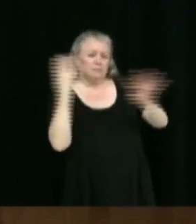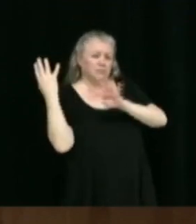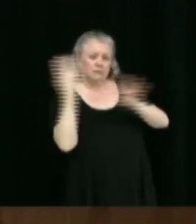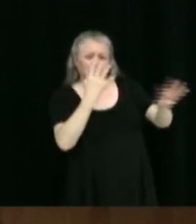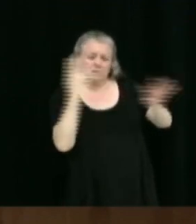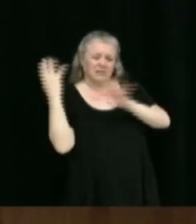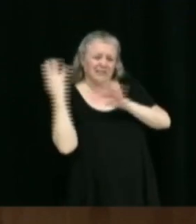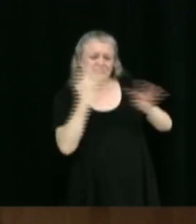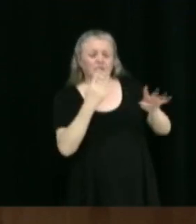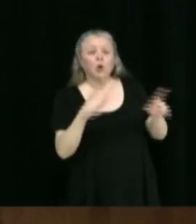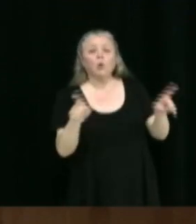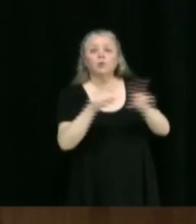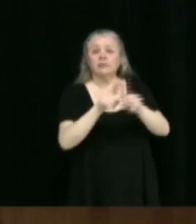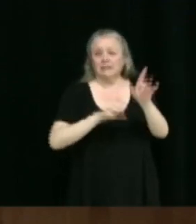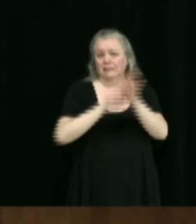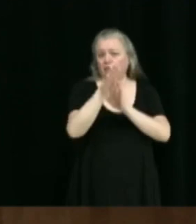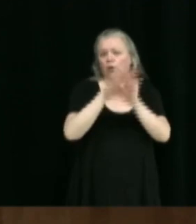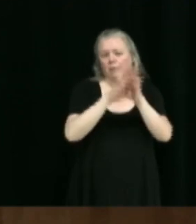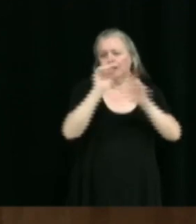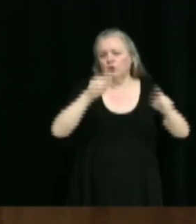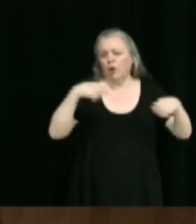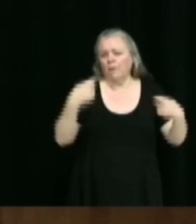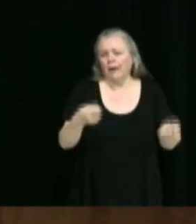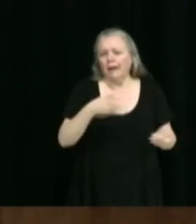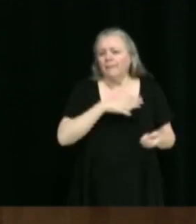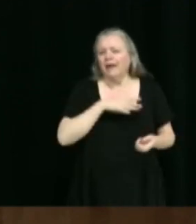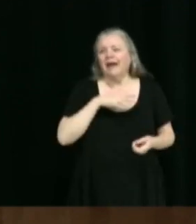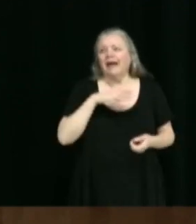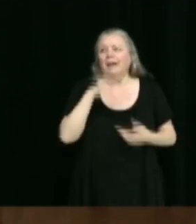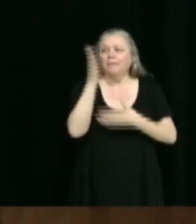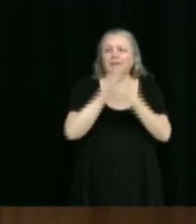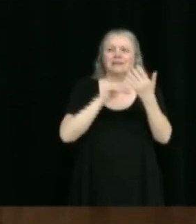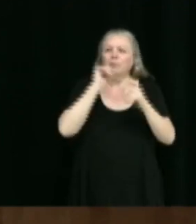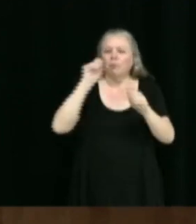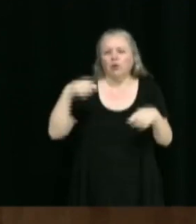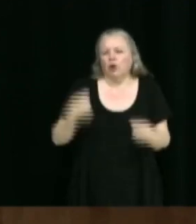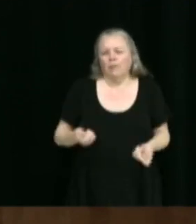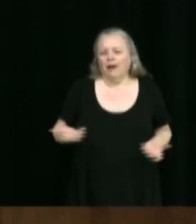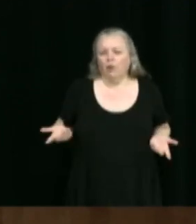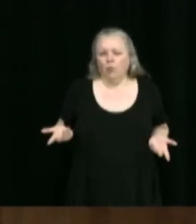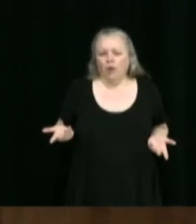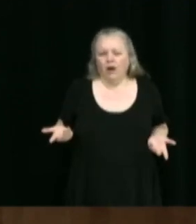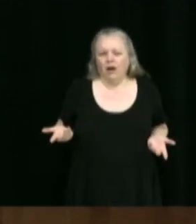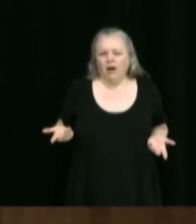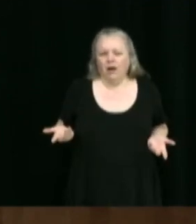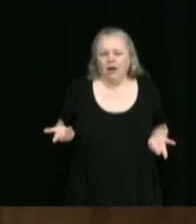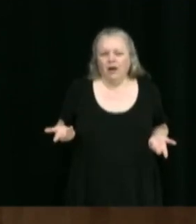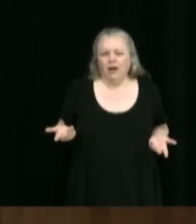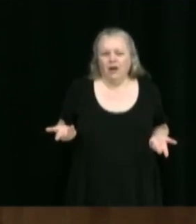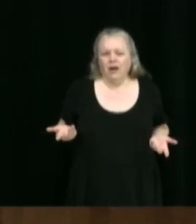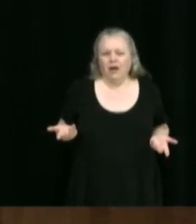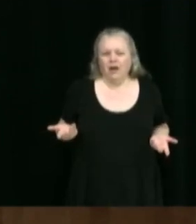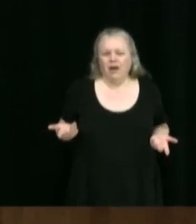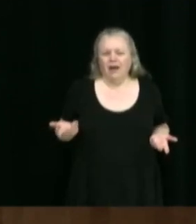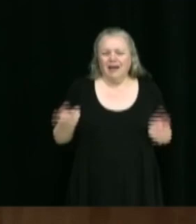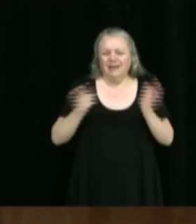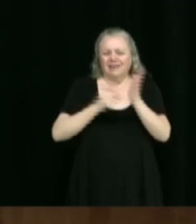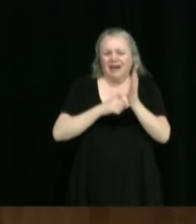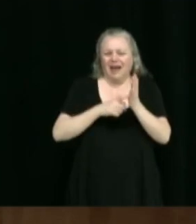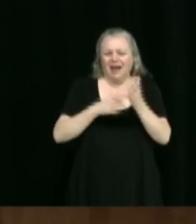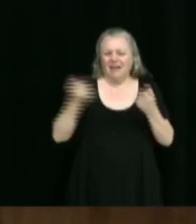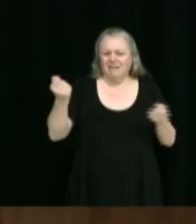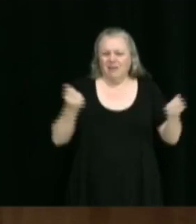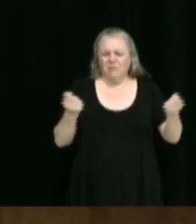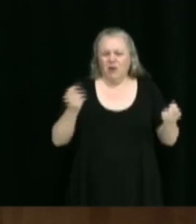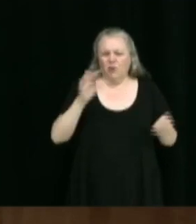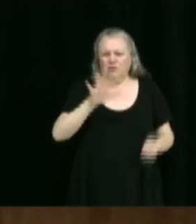Victoriaville, ce qui est tout à fait normal. Mais ce qui n'est pas normal, par contre, c'est quand je ne remarque pas un 53 pied descendre de ma côte, mais